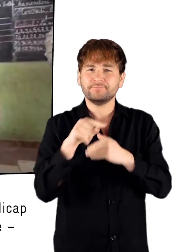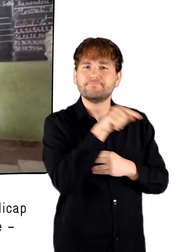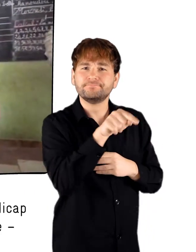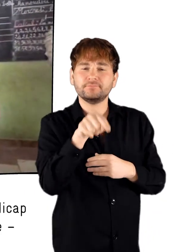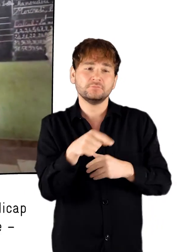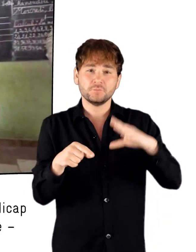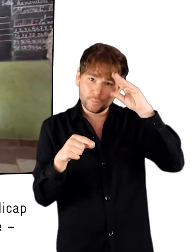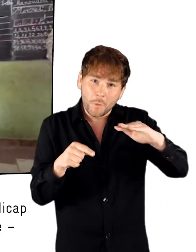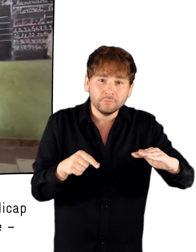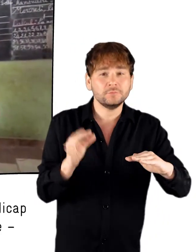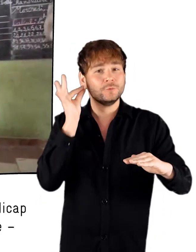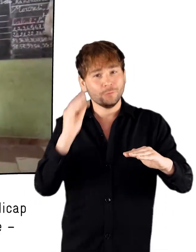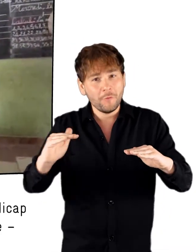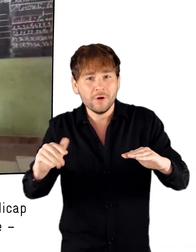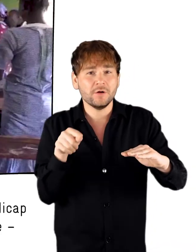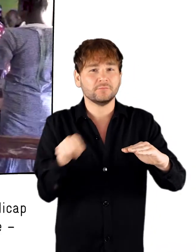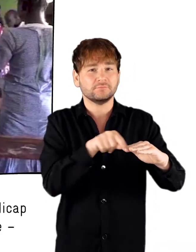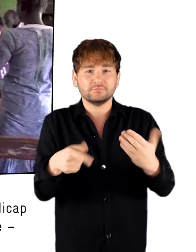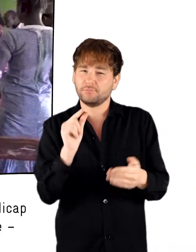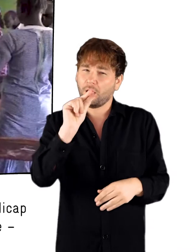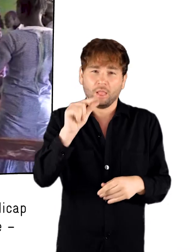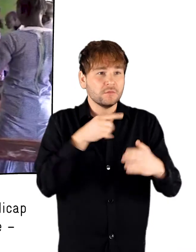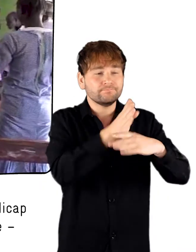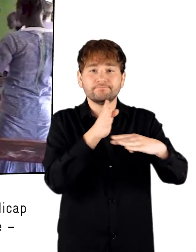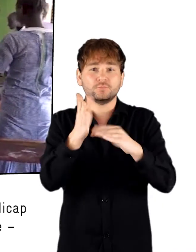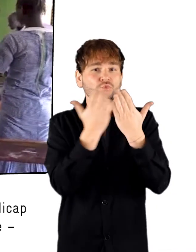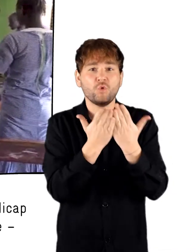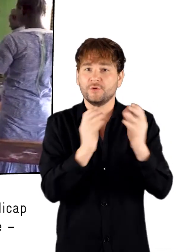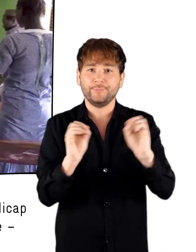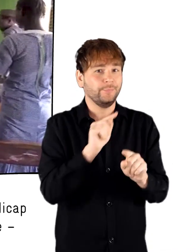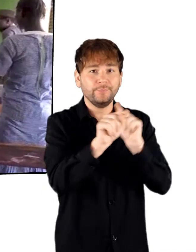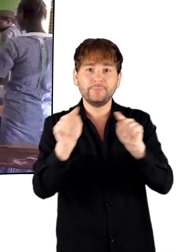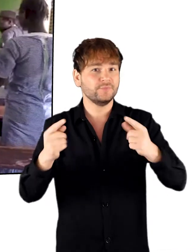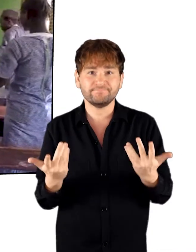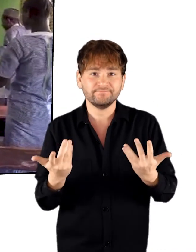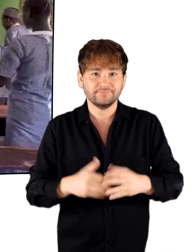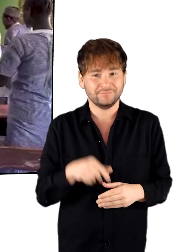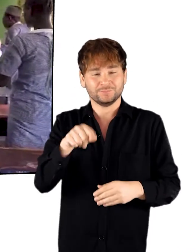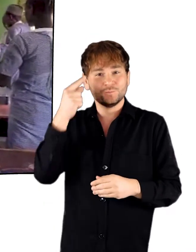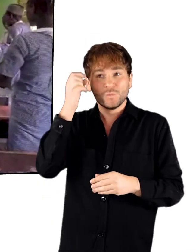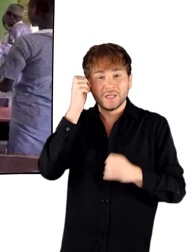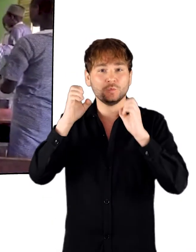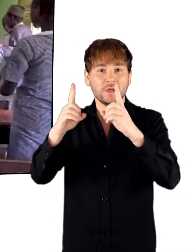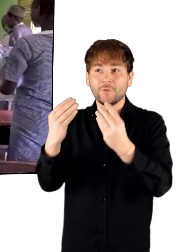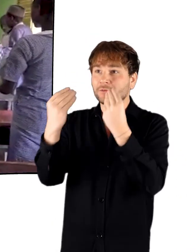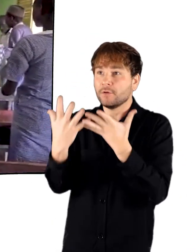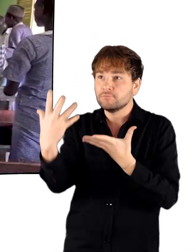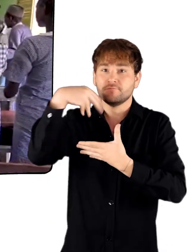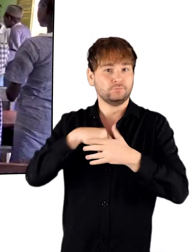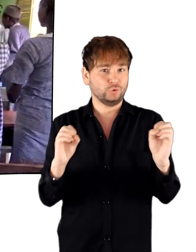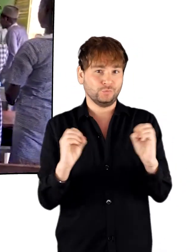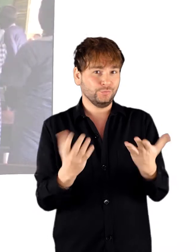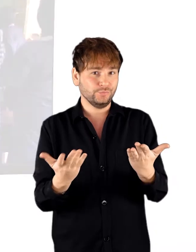les filles et les garçons en situation de handicap ont rarement la possibilité d'aller à l'école. Ils n'ont donc pas accès à l'éducation.